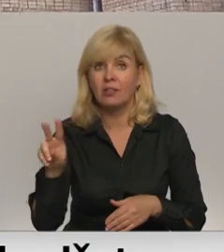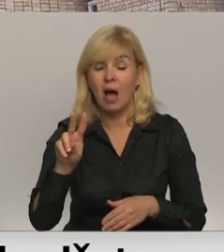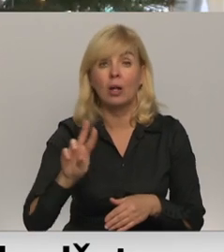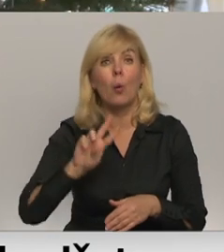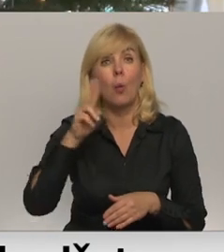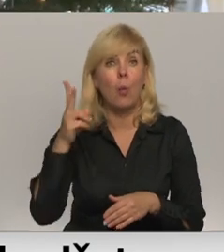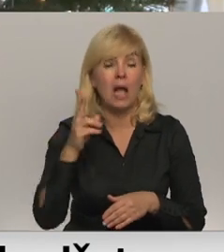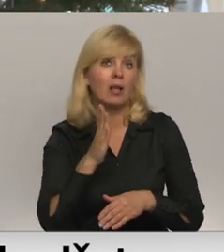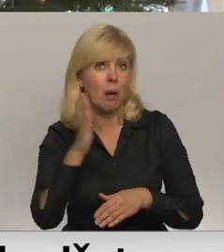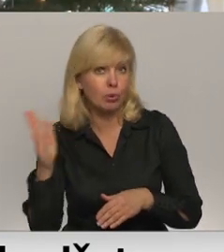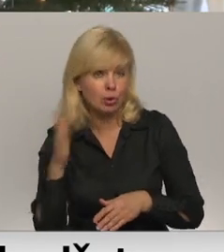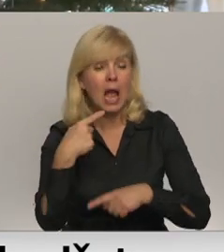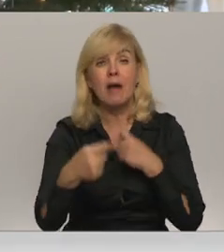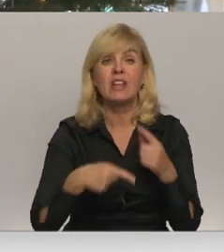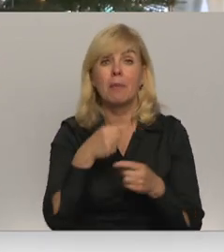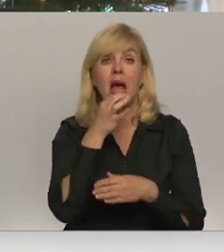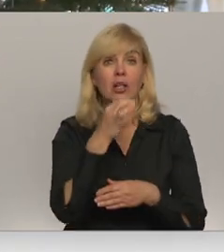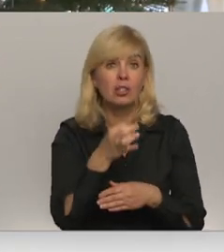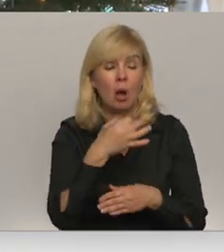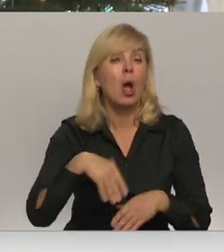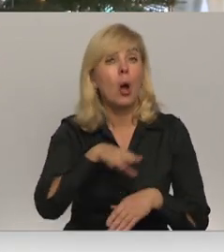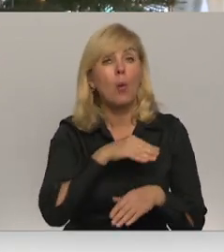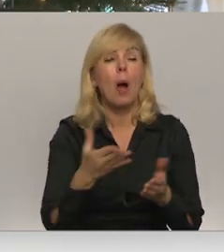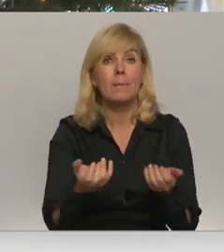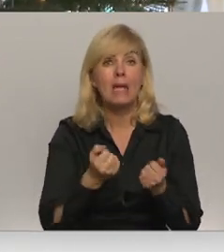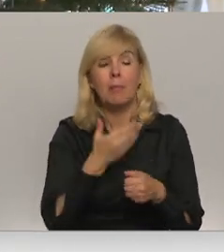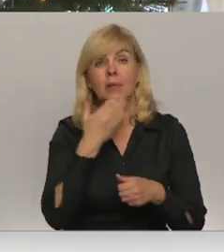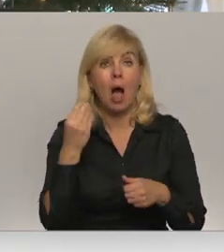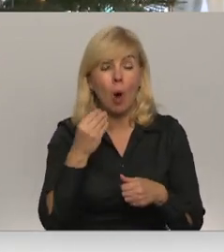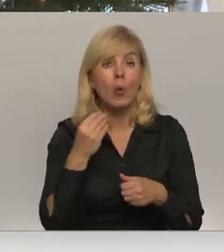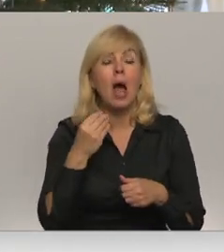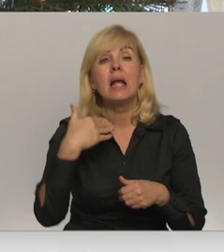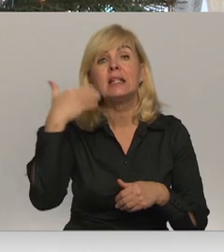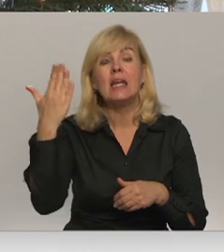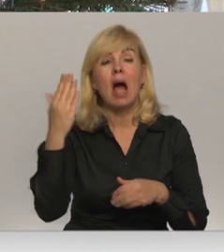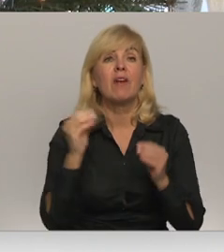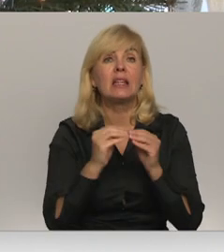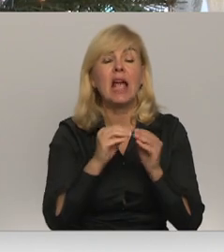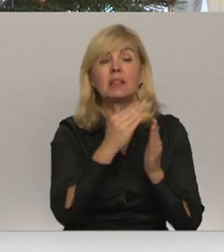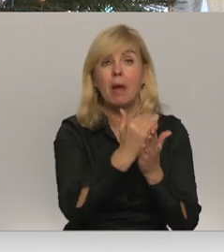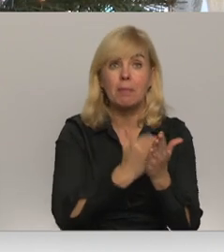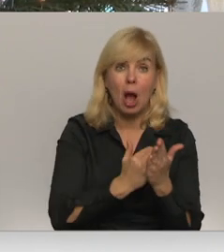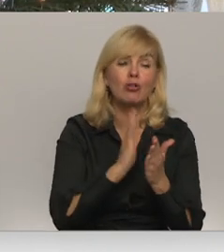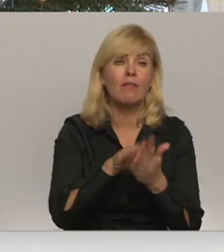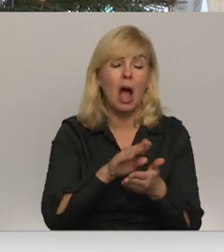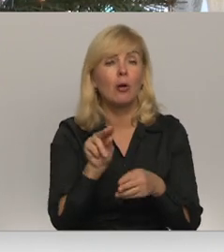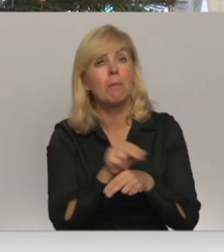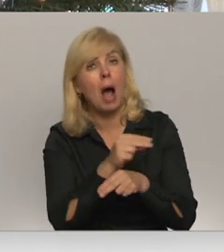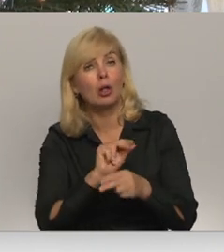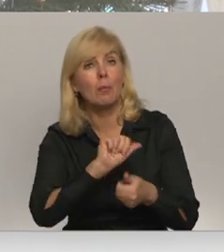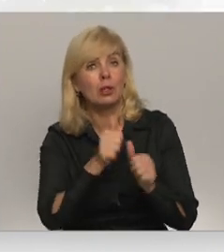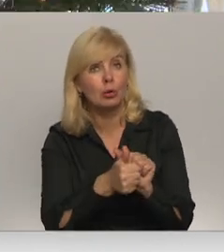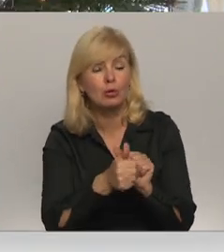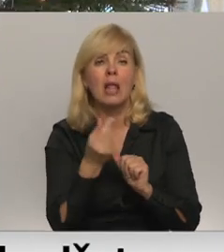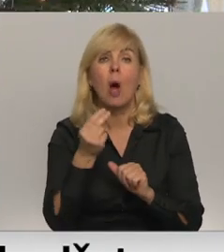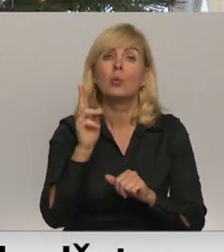pusē. Es vienmēr saku, ko mēs pieņēmu, tie nav desmit dievu baušļi un mēs varam arī palabot grozījumus un kā naudiņas